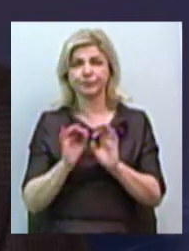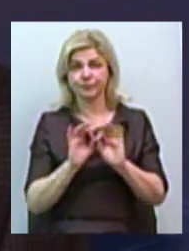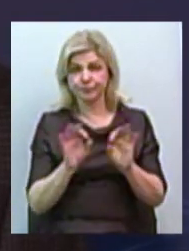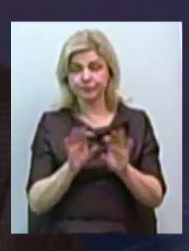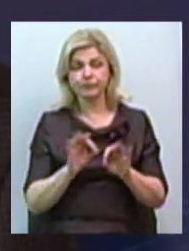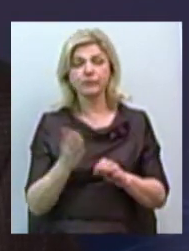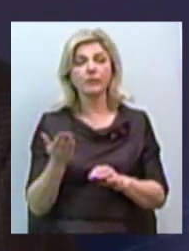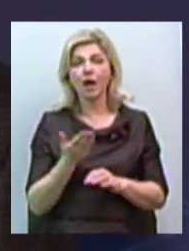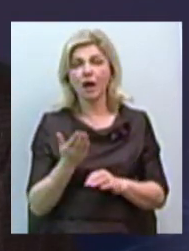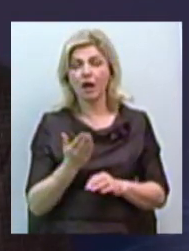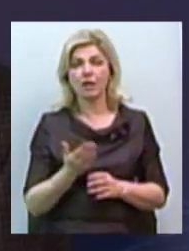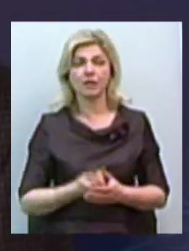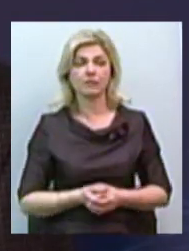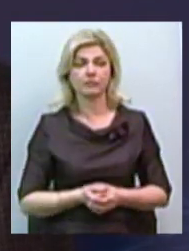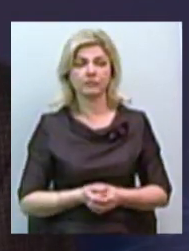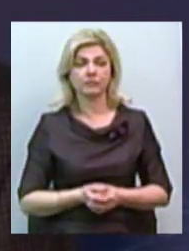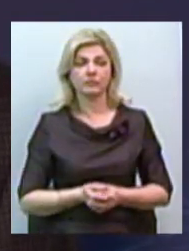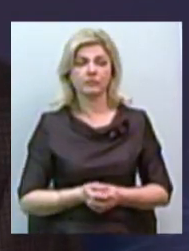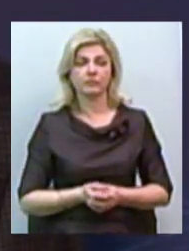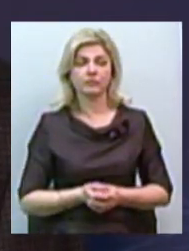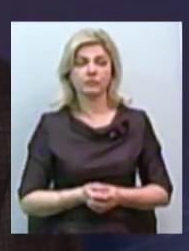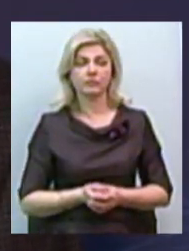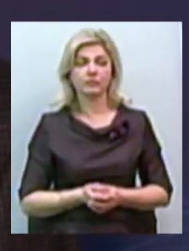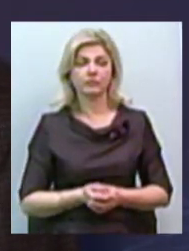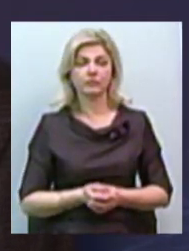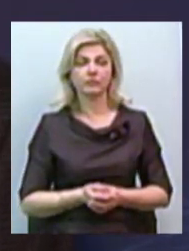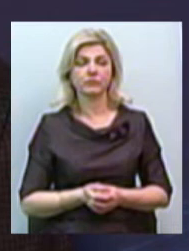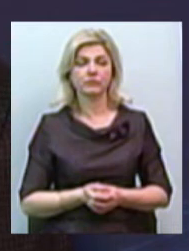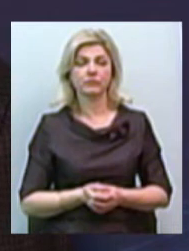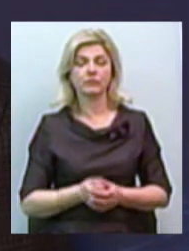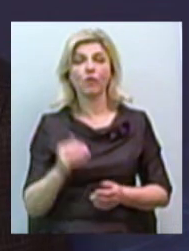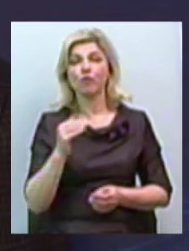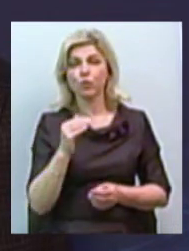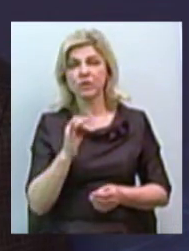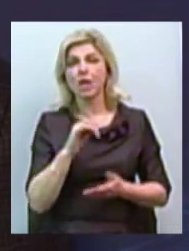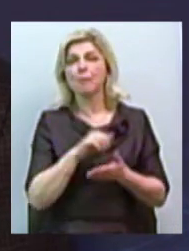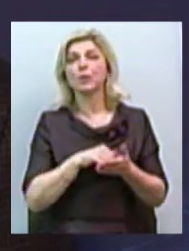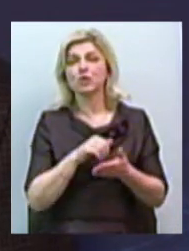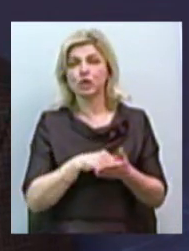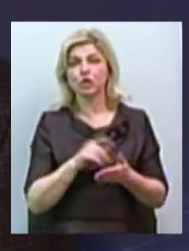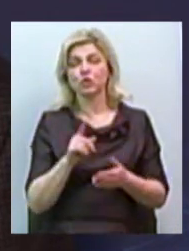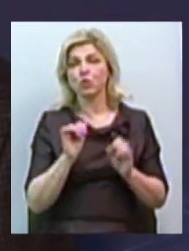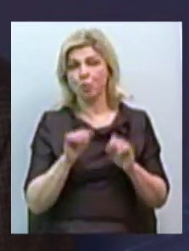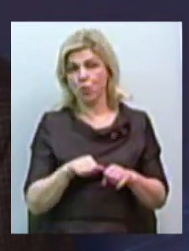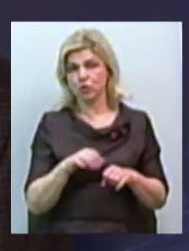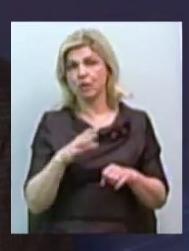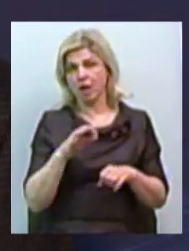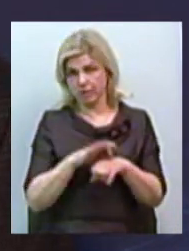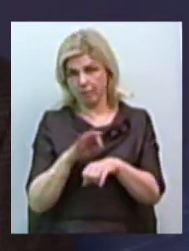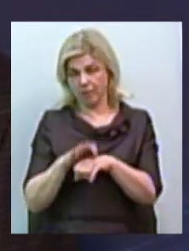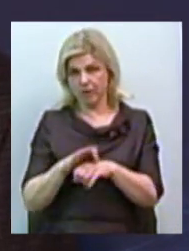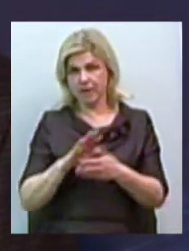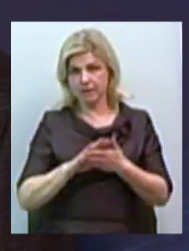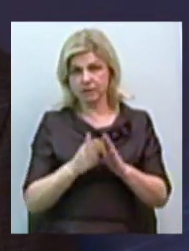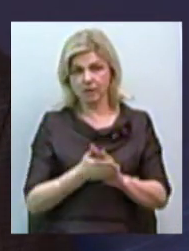які ці функції і причини, які можуть вызвати такі дезармональні состояния.